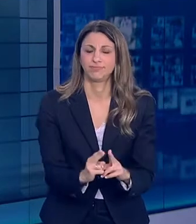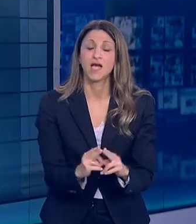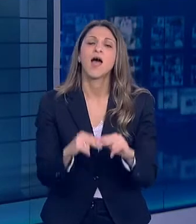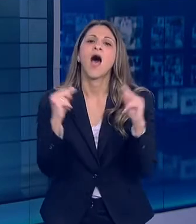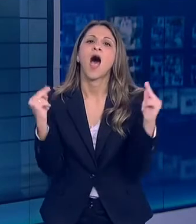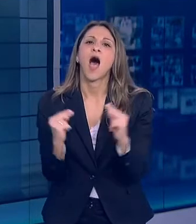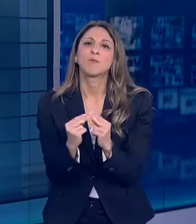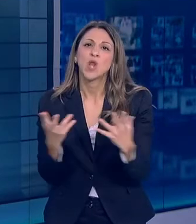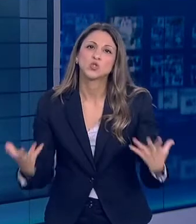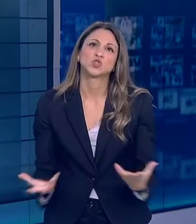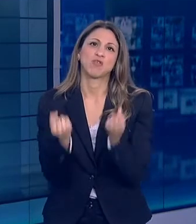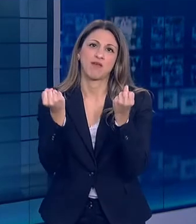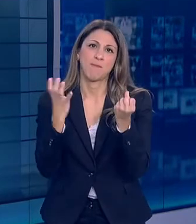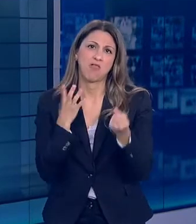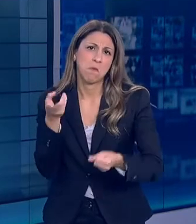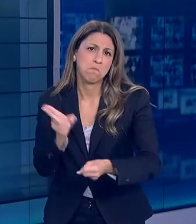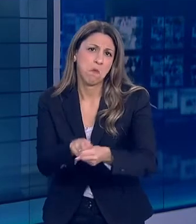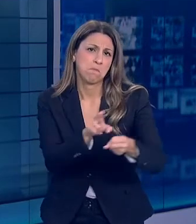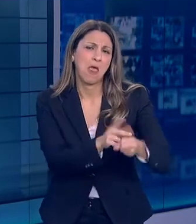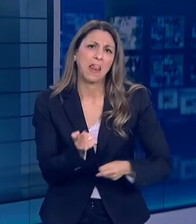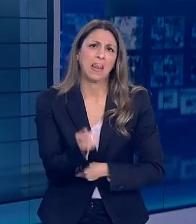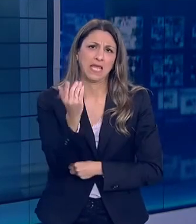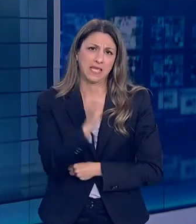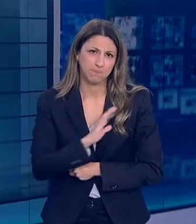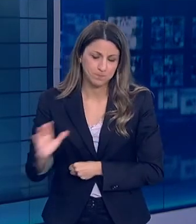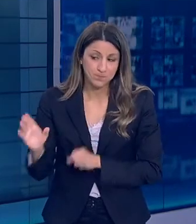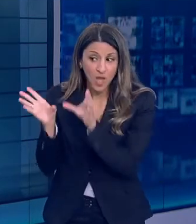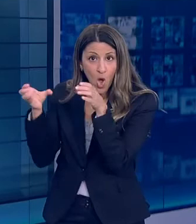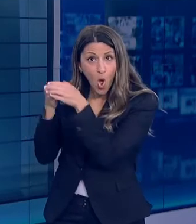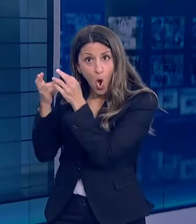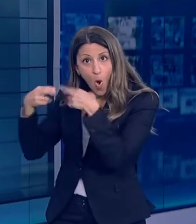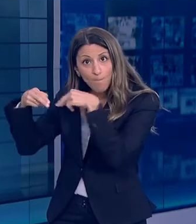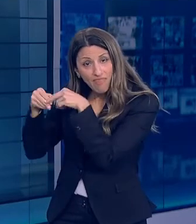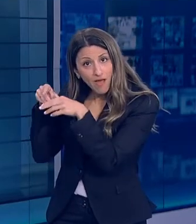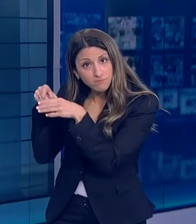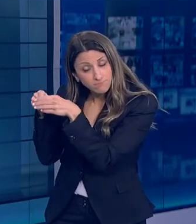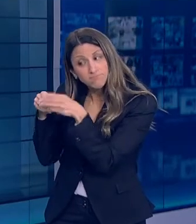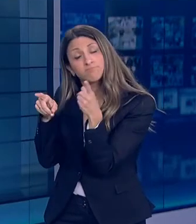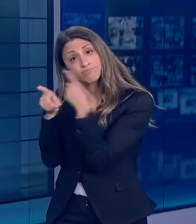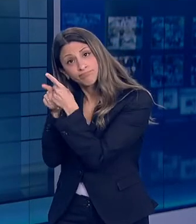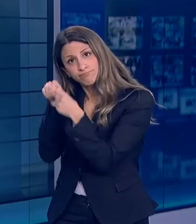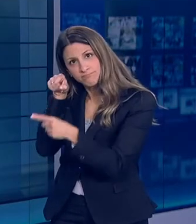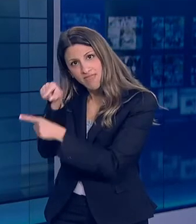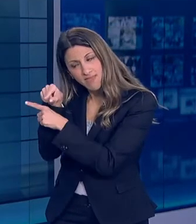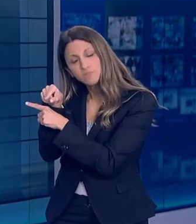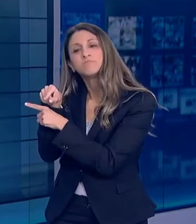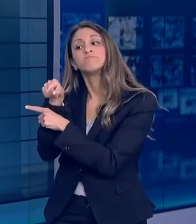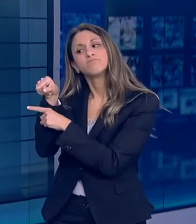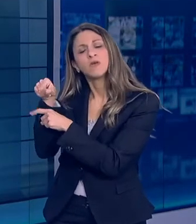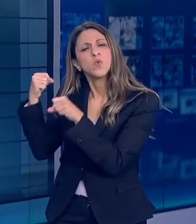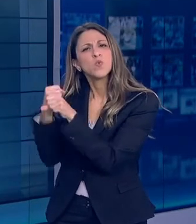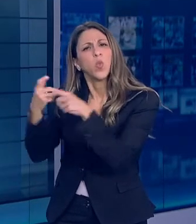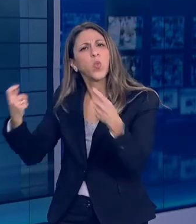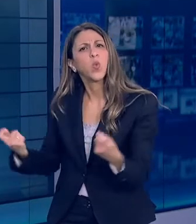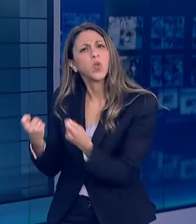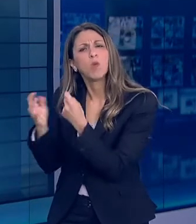θρηνήσαμε περισσότερες απώλειες στην πατρίδα μας Η ομάδα των επιδημιολόγων μας και στην Επιτροπή Εμπειρογνωμόνων η οποία εργάζεται